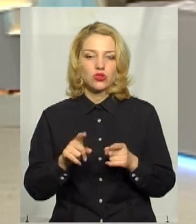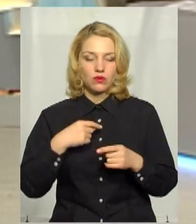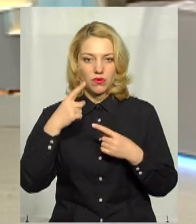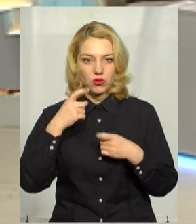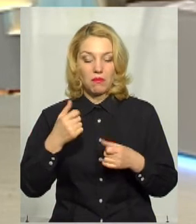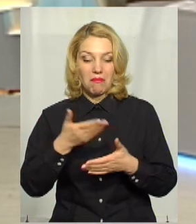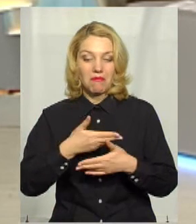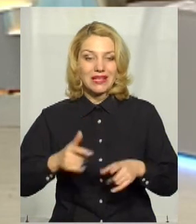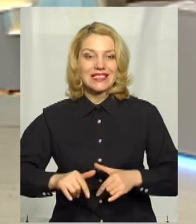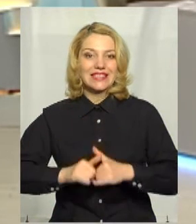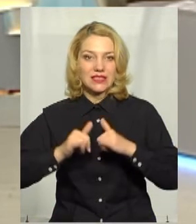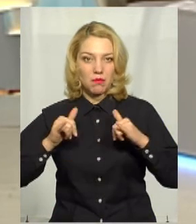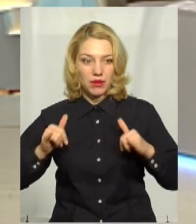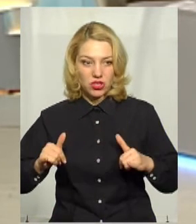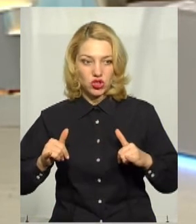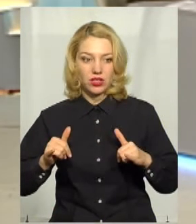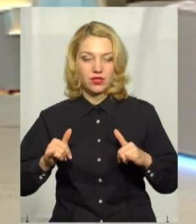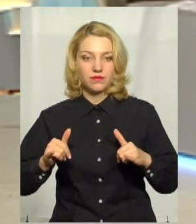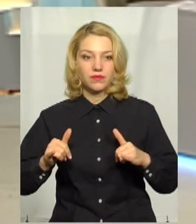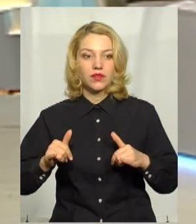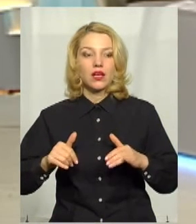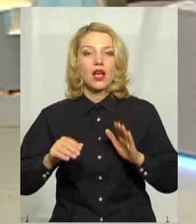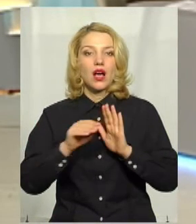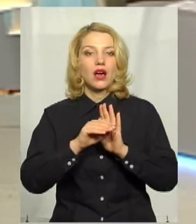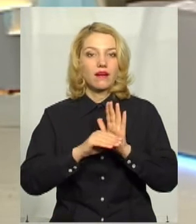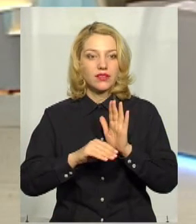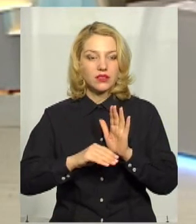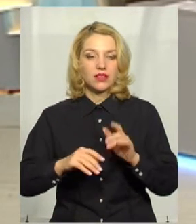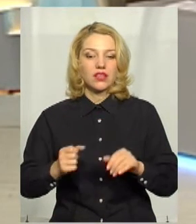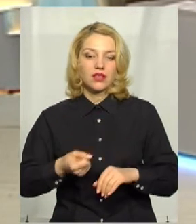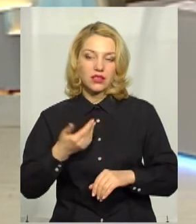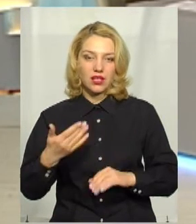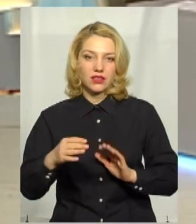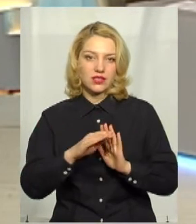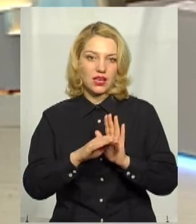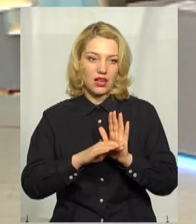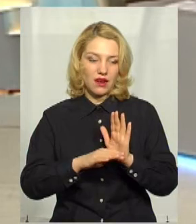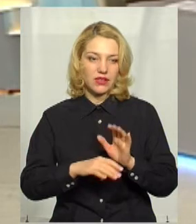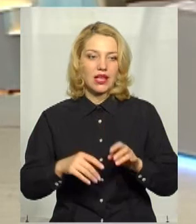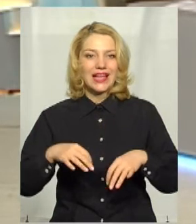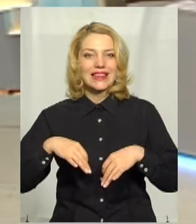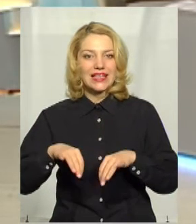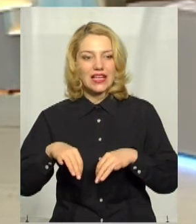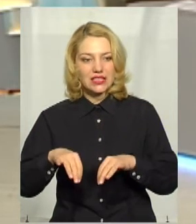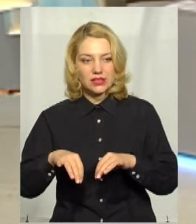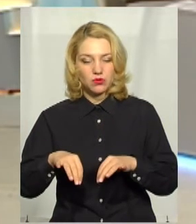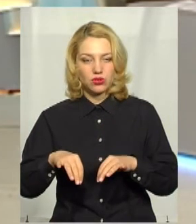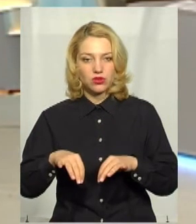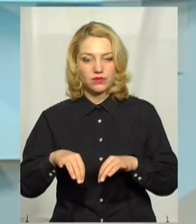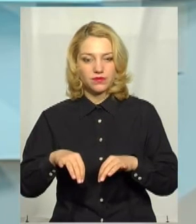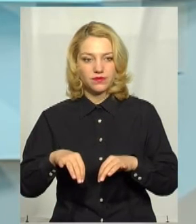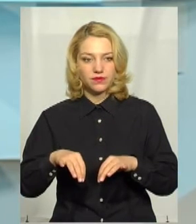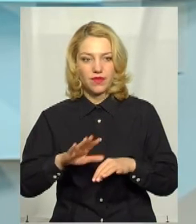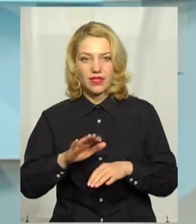повідомляю, ми збільшили графіки, кількість графіків, транспорт не відстоюється.